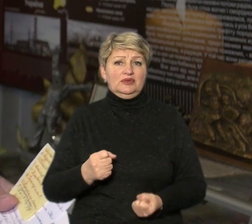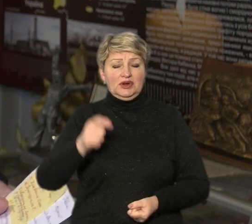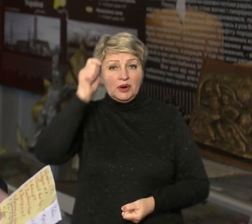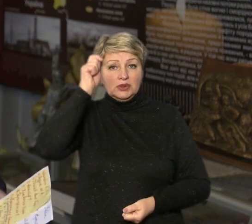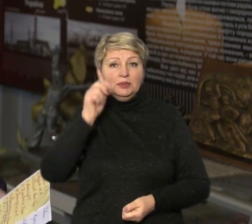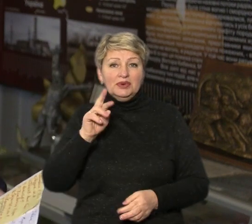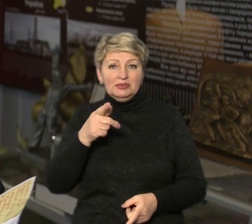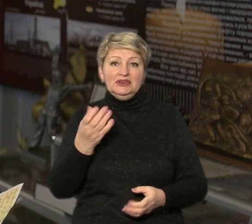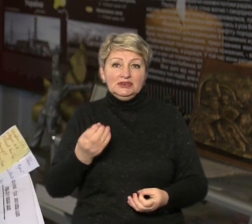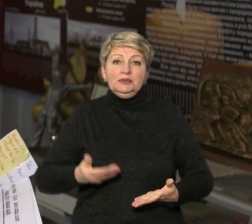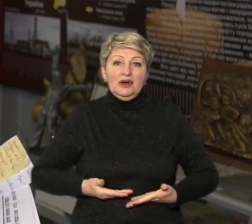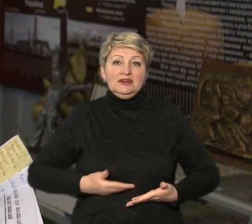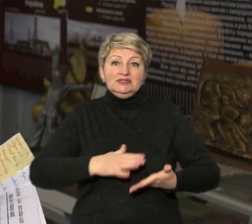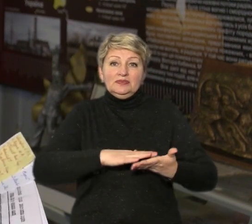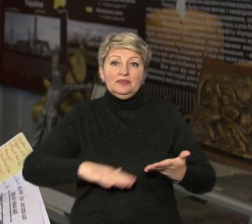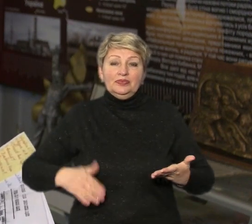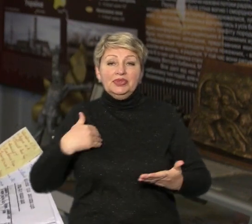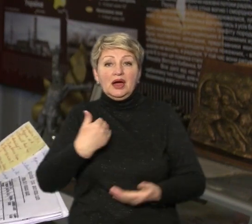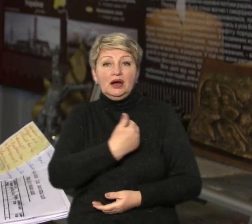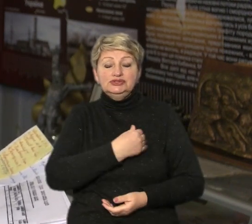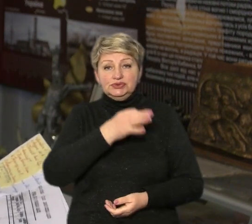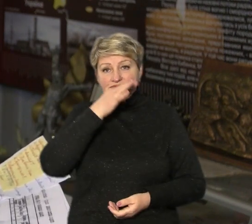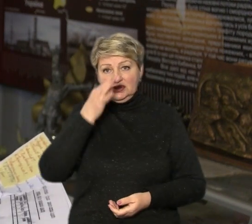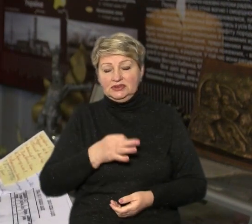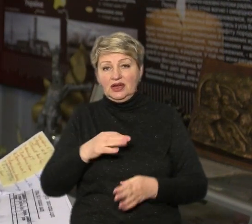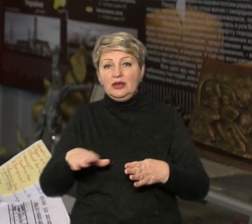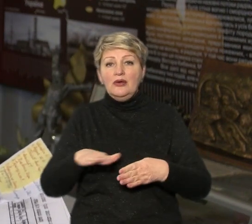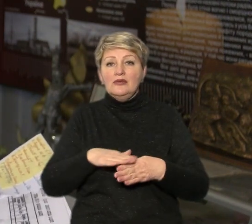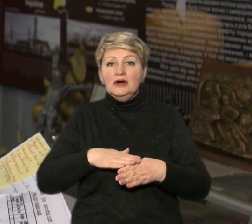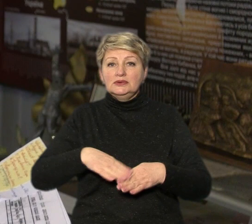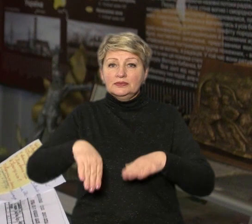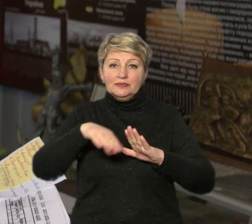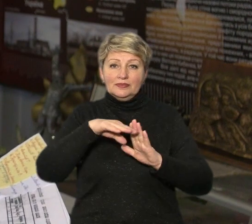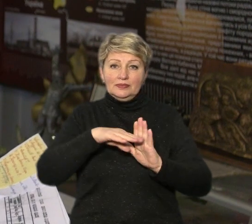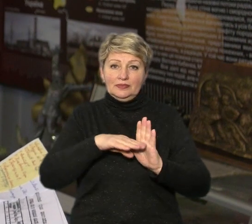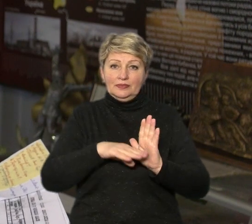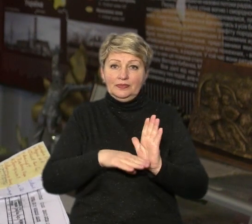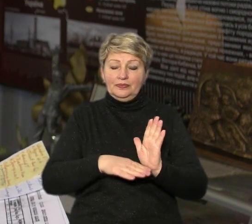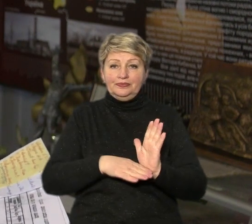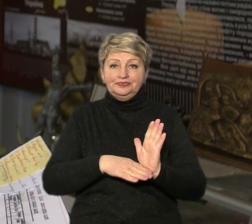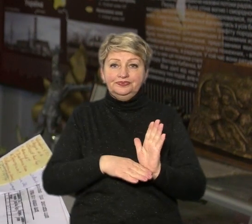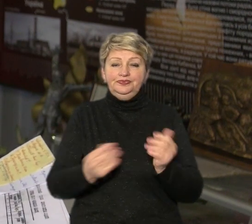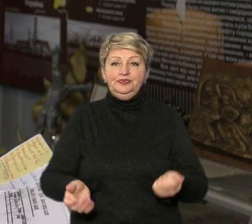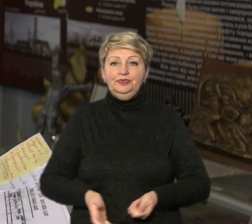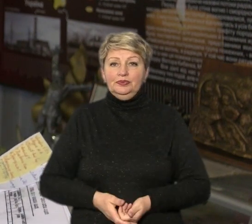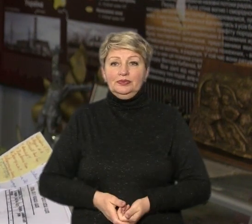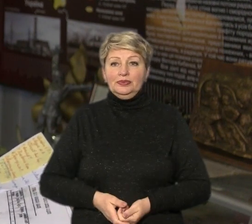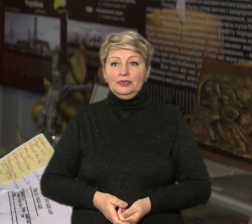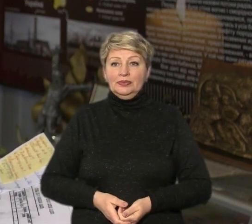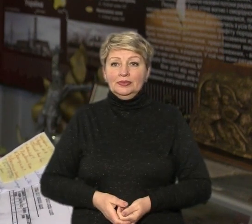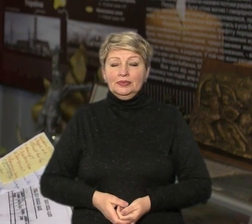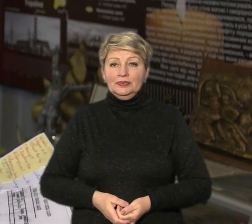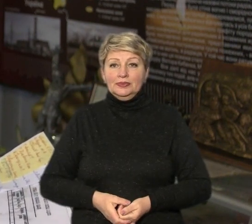Я хочу поіменно сказати. Литвин, Ведула, Богачов, Акатов, Кравченко, Гарашенко,